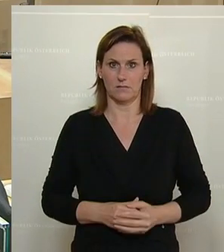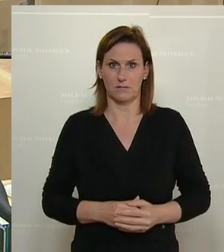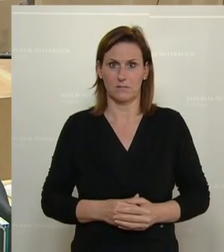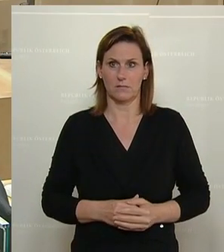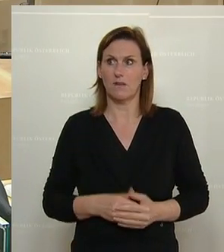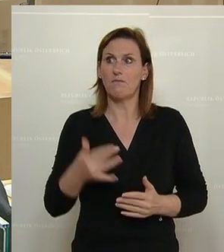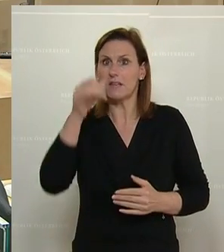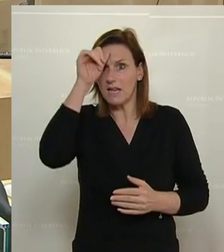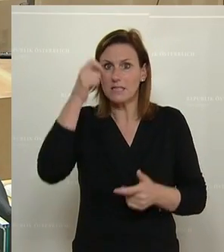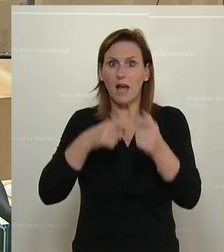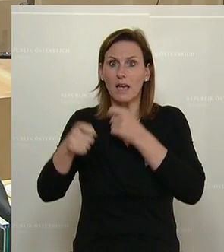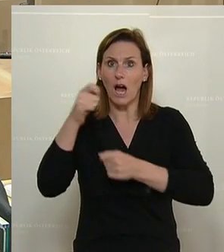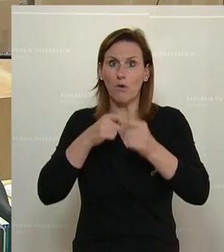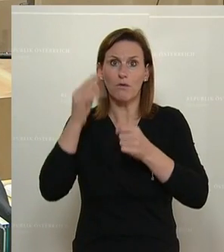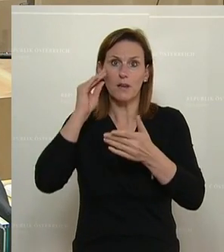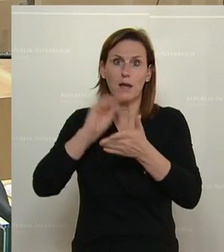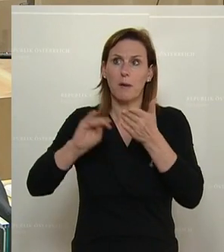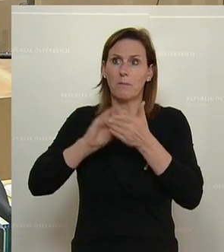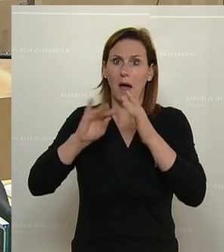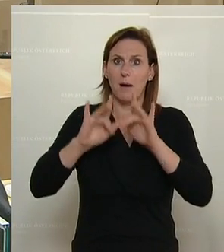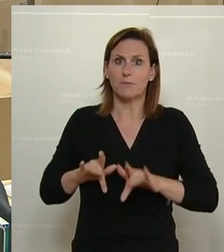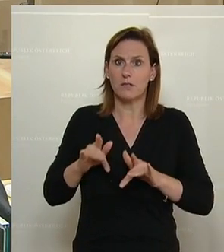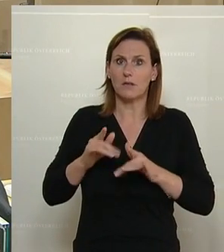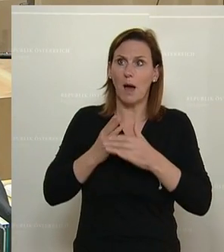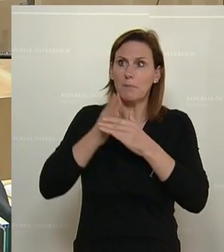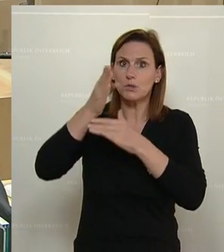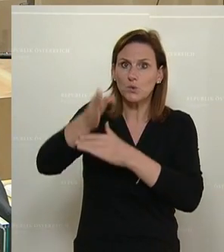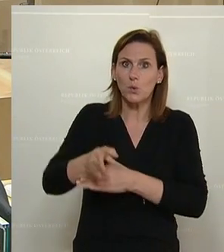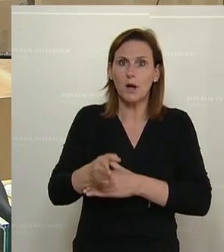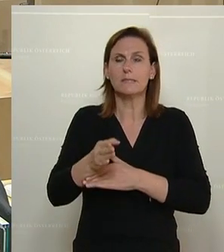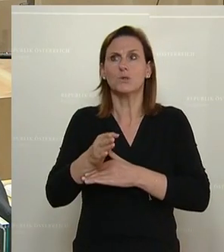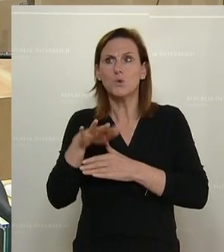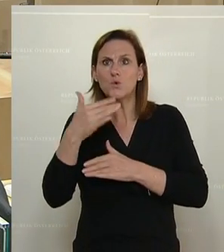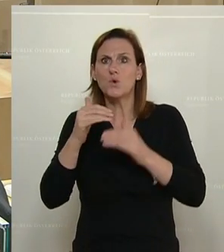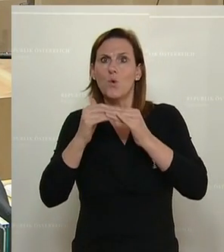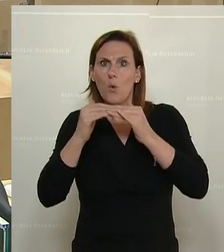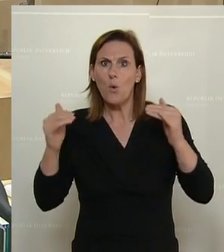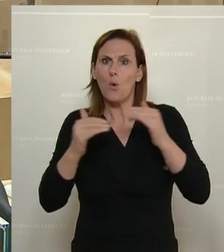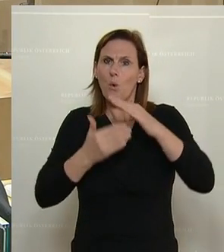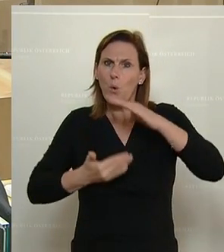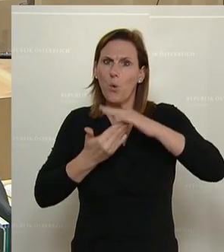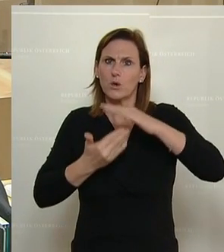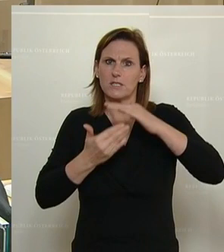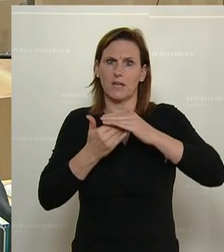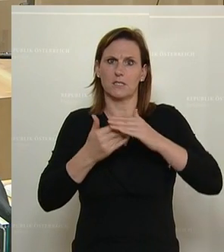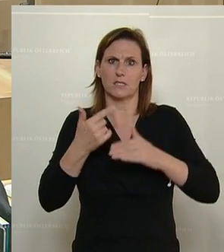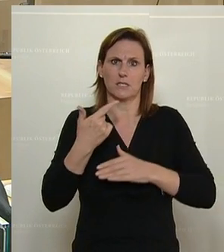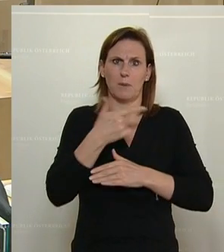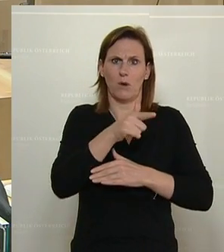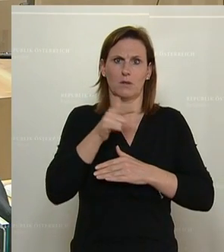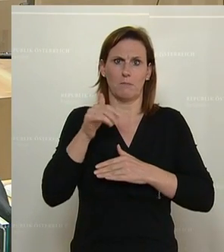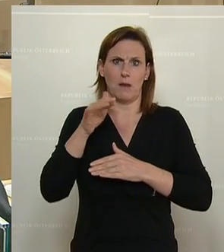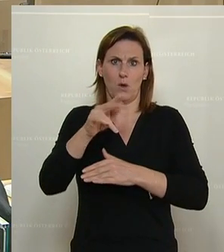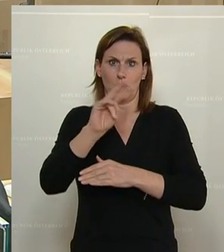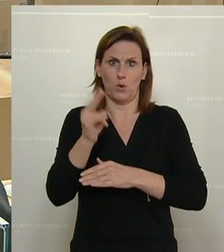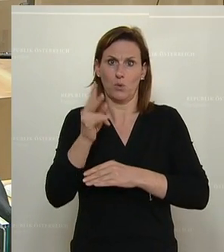die Beschaffung? Und das heißt, für die Beamten, die damit befasst sind, sie dürfen mit höchstens 200 Millionen Impfstoff beschaffen.